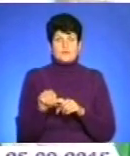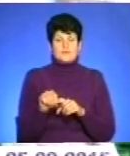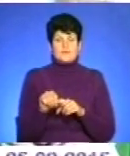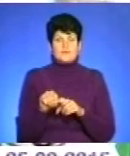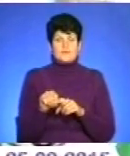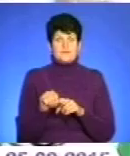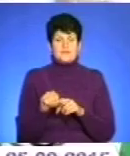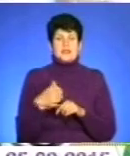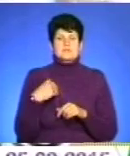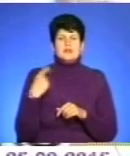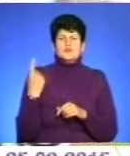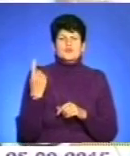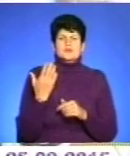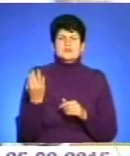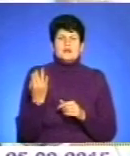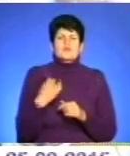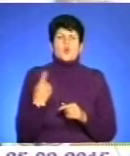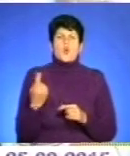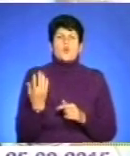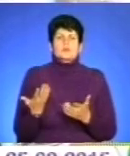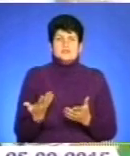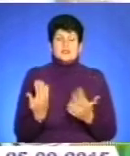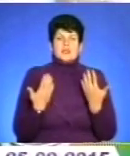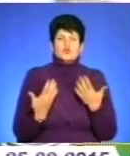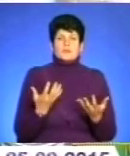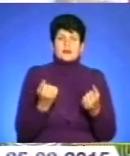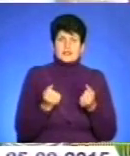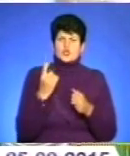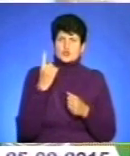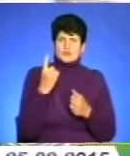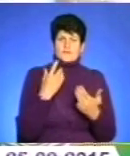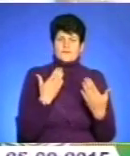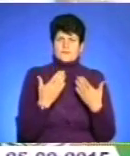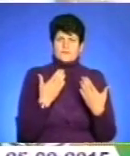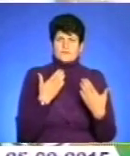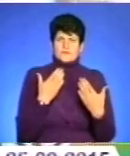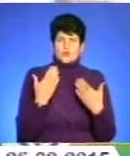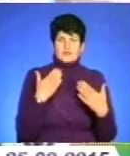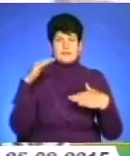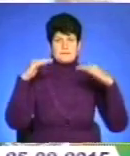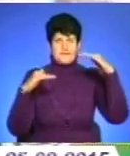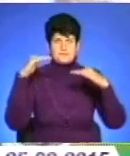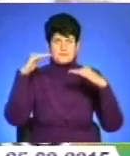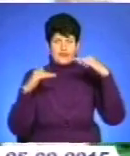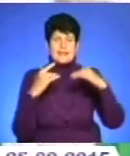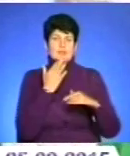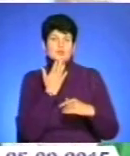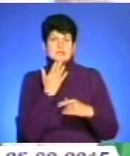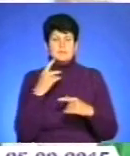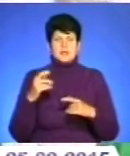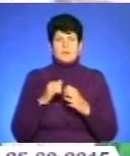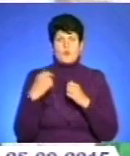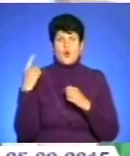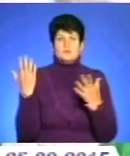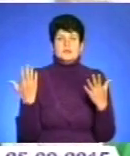Звичайно, в в першу чергу нині цікавить область. От якщо брати зіставлення іноземних мандрівок і частоти звернень по області, як